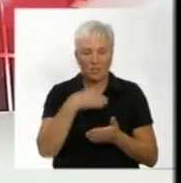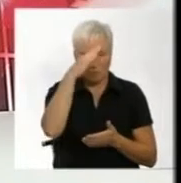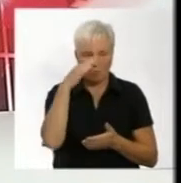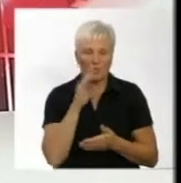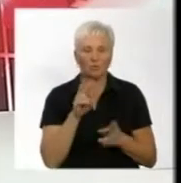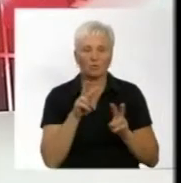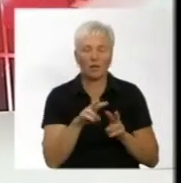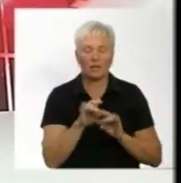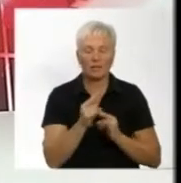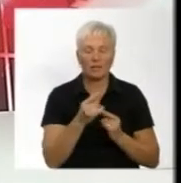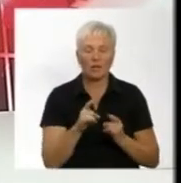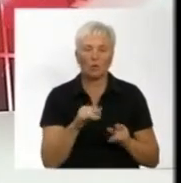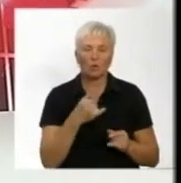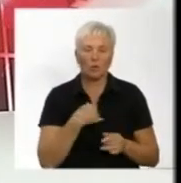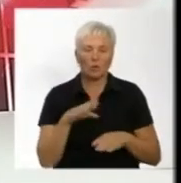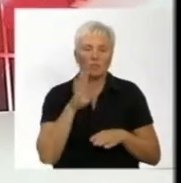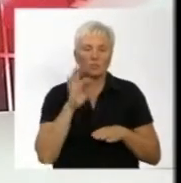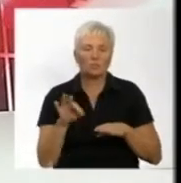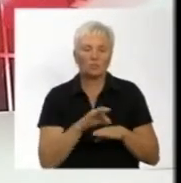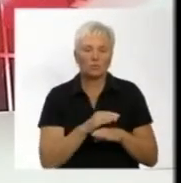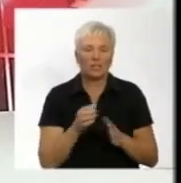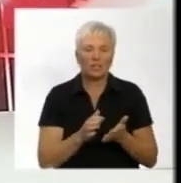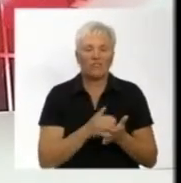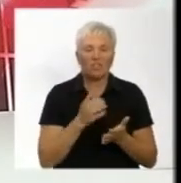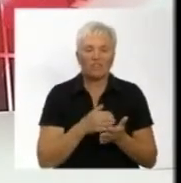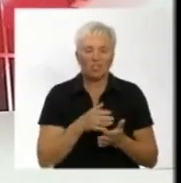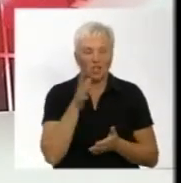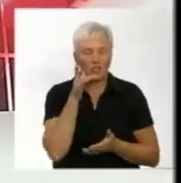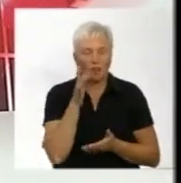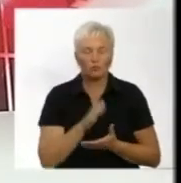доглядали дітей, бо у нього з дружиною на це не вистачає часу.